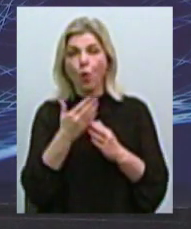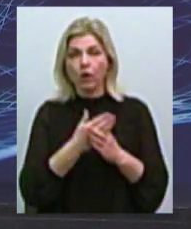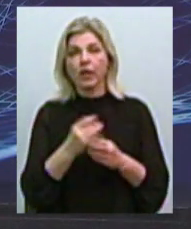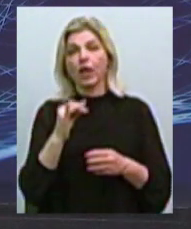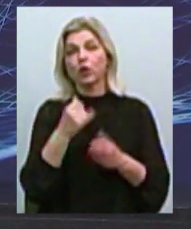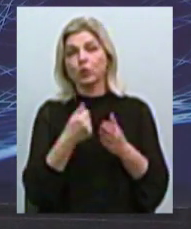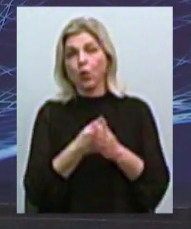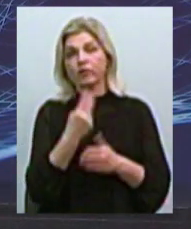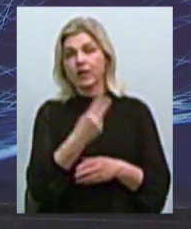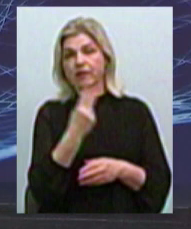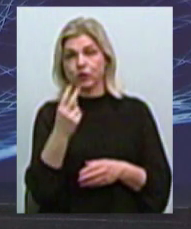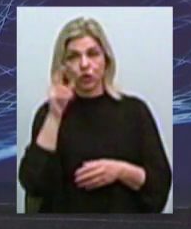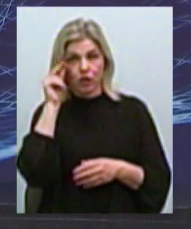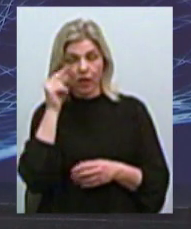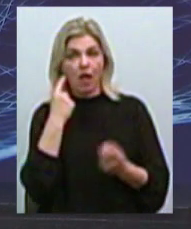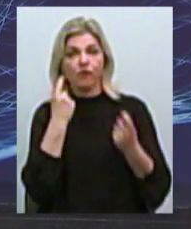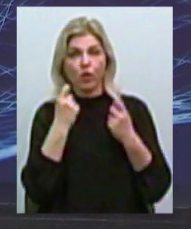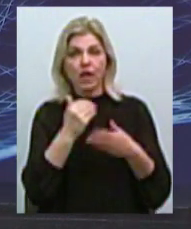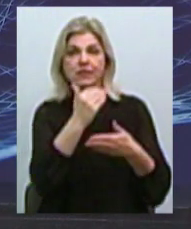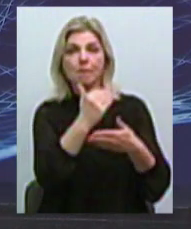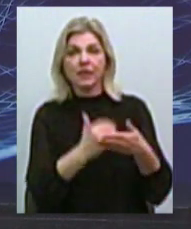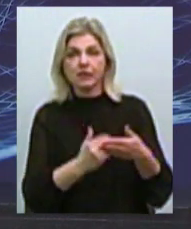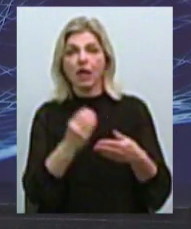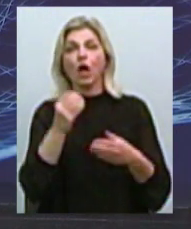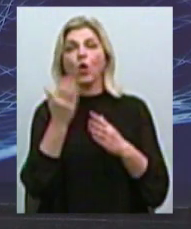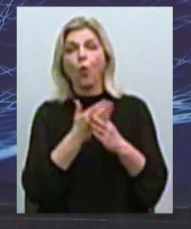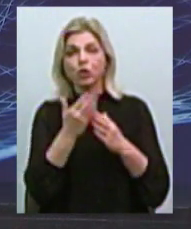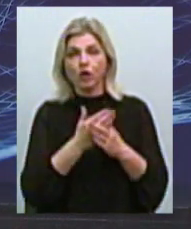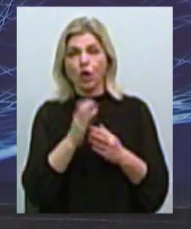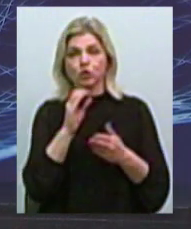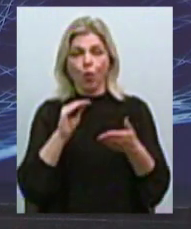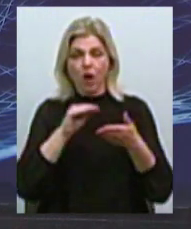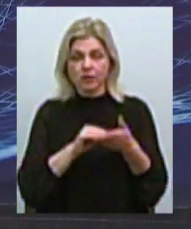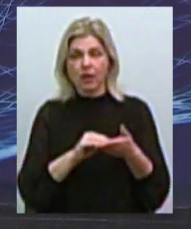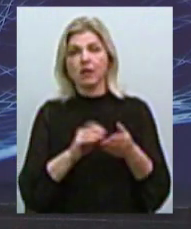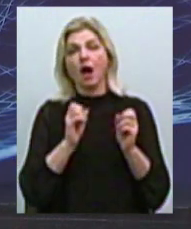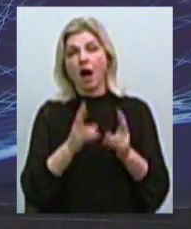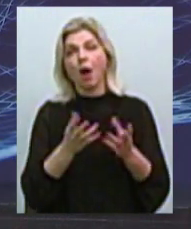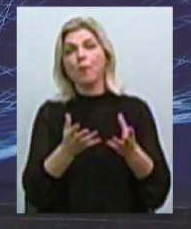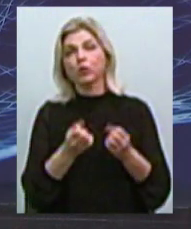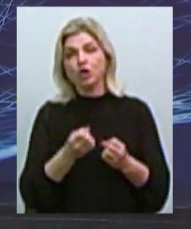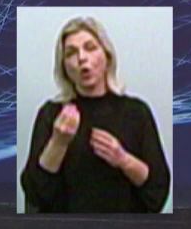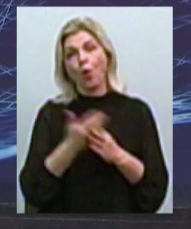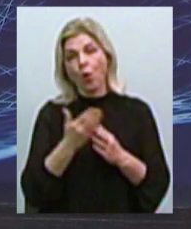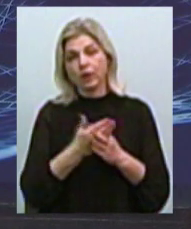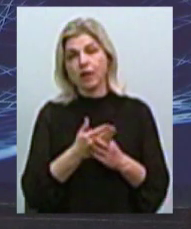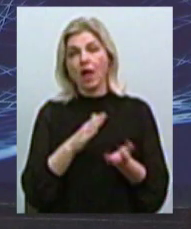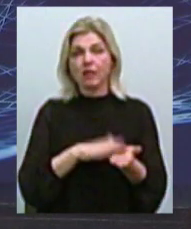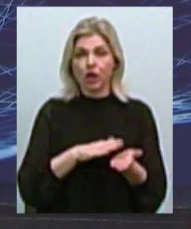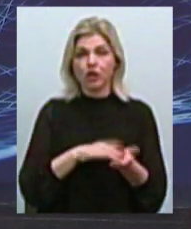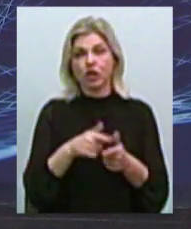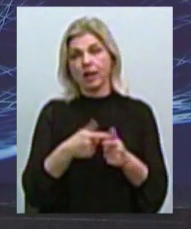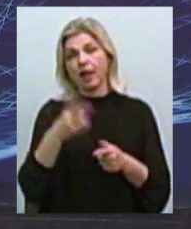числа інформація о списці льготчиків с указанням способа получення льготы передається